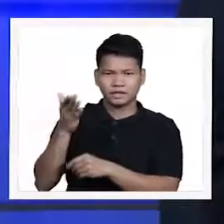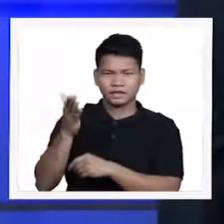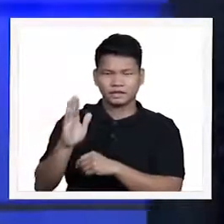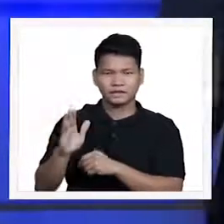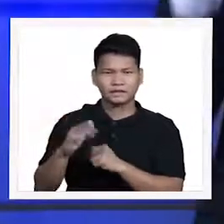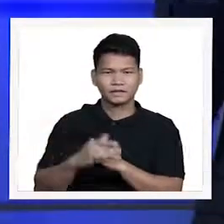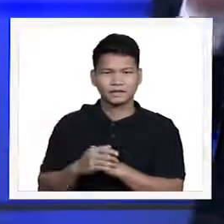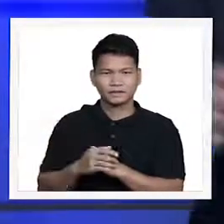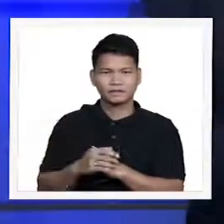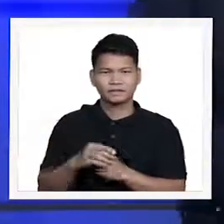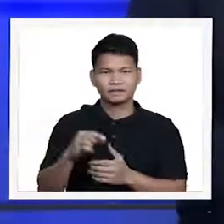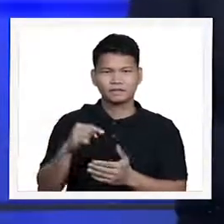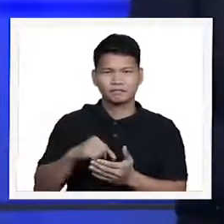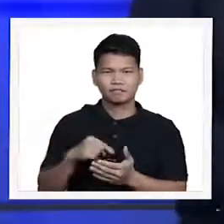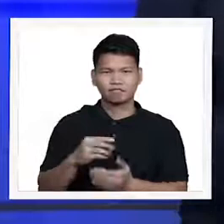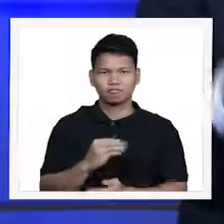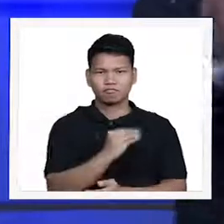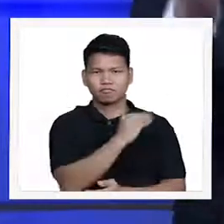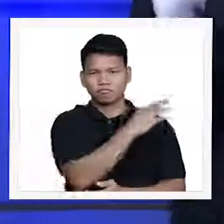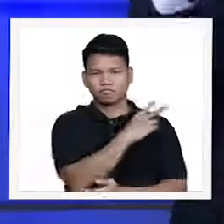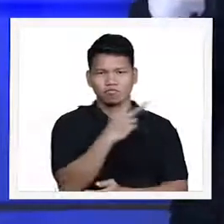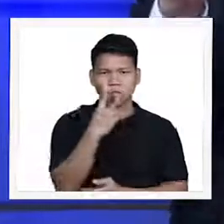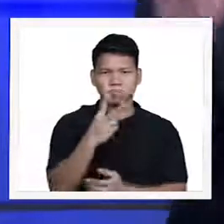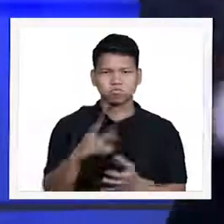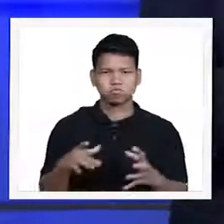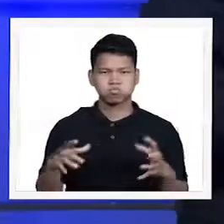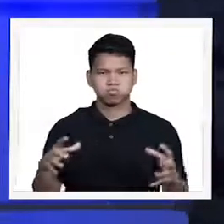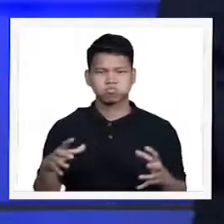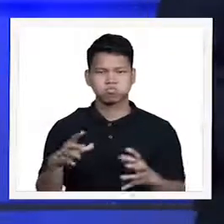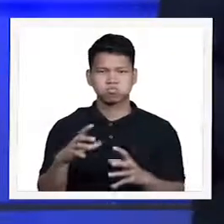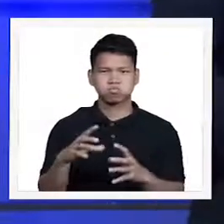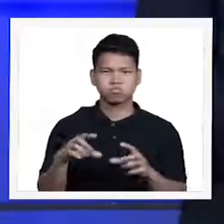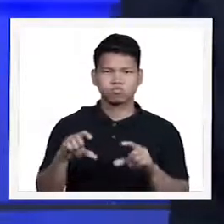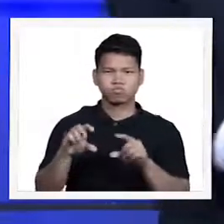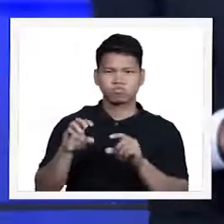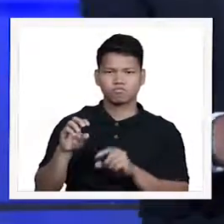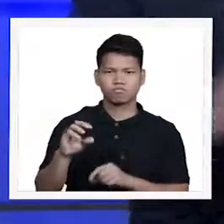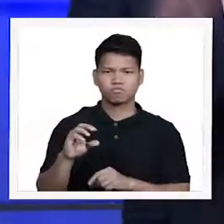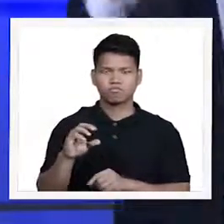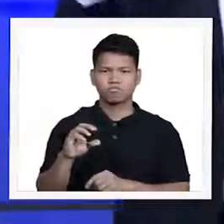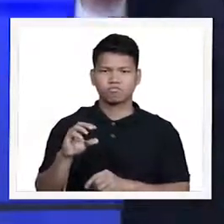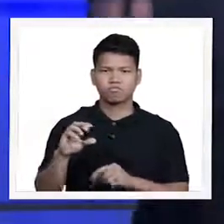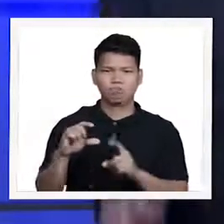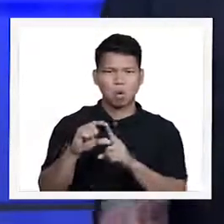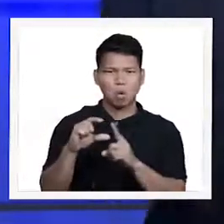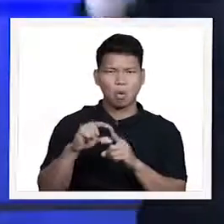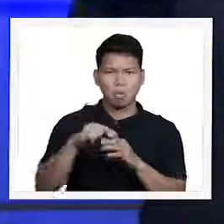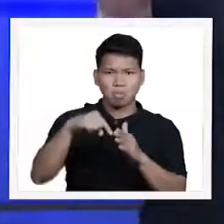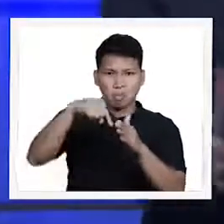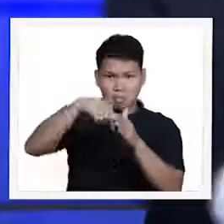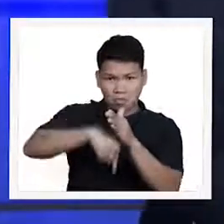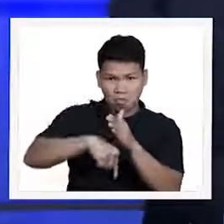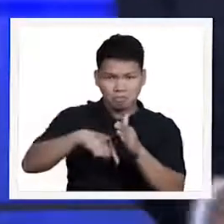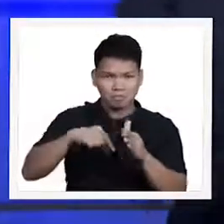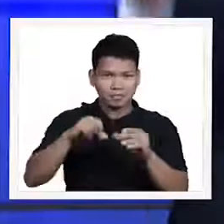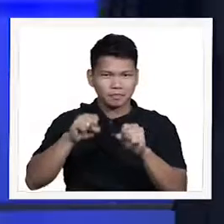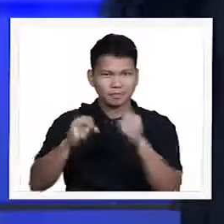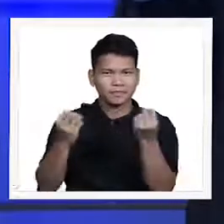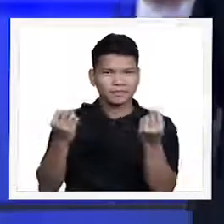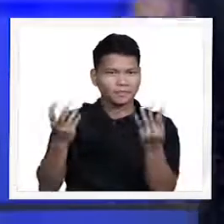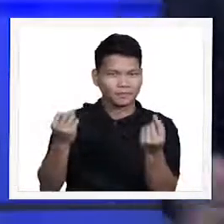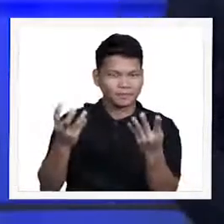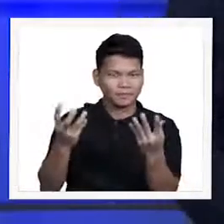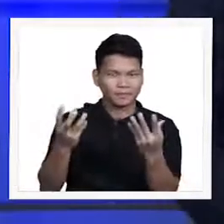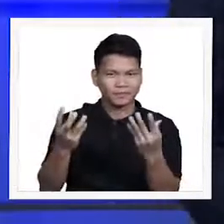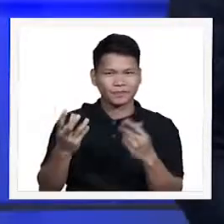This is a big word. Ito po'y napakalaking salita. Napakalalim at napakarami